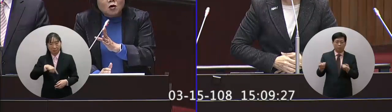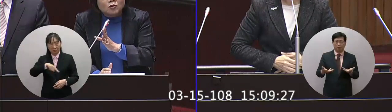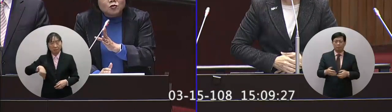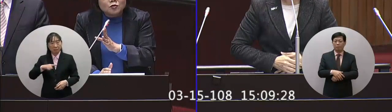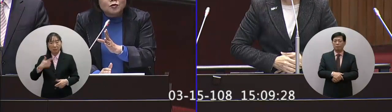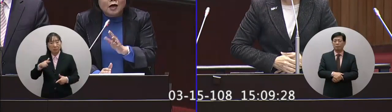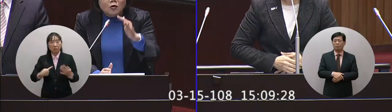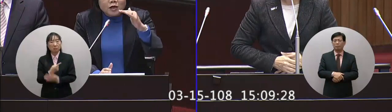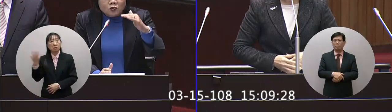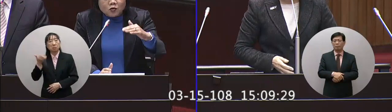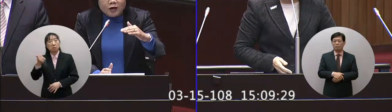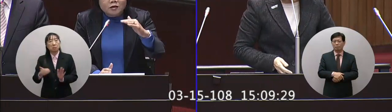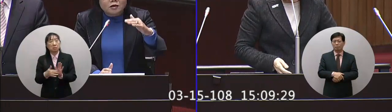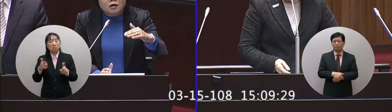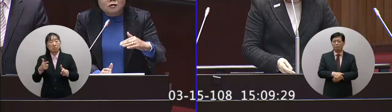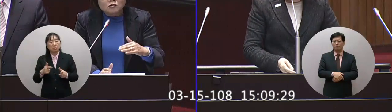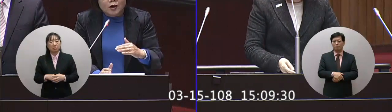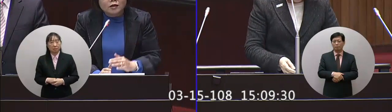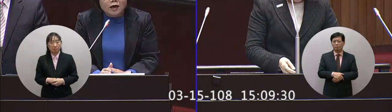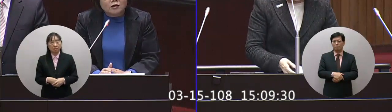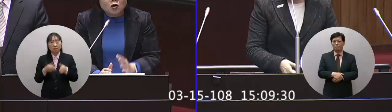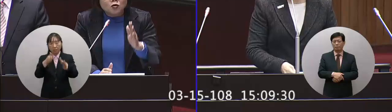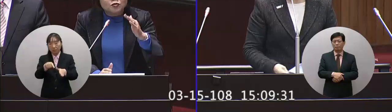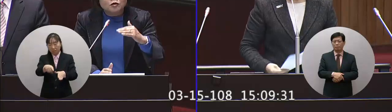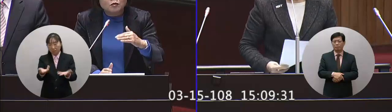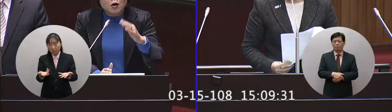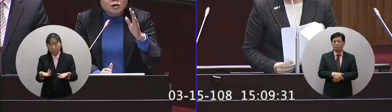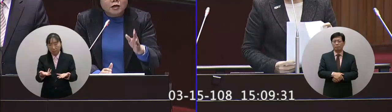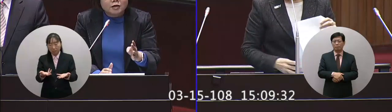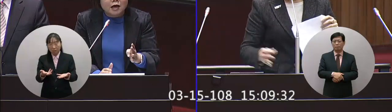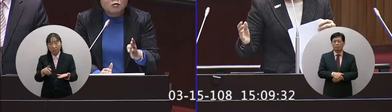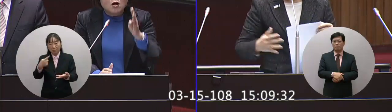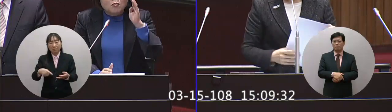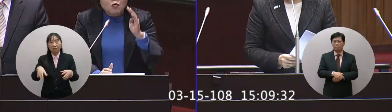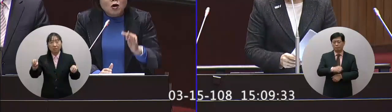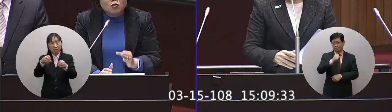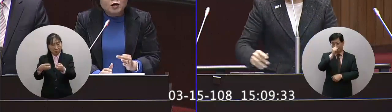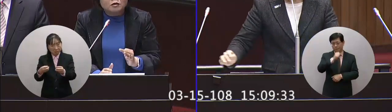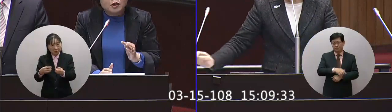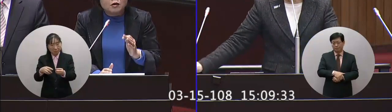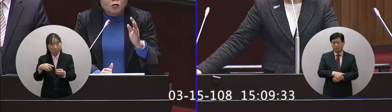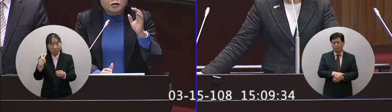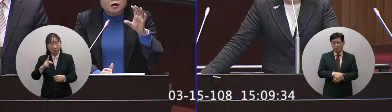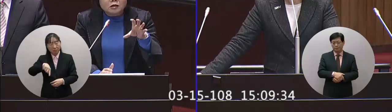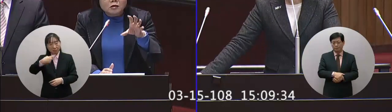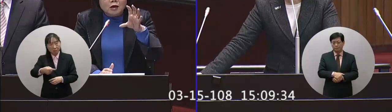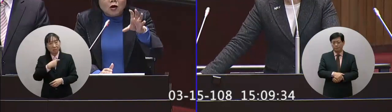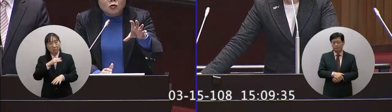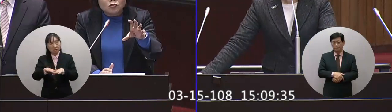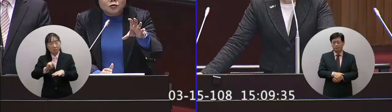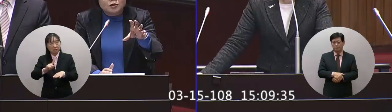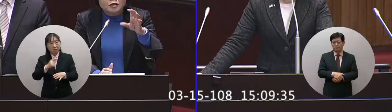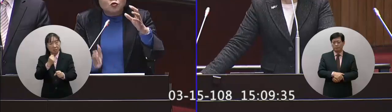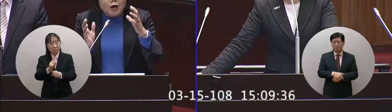絕對不是口頭說說我想關於這個華運的案後續包括協商包括後面怎麼樣我們跟